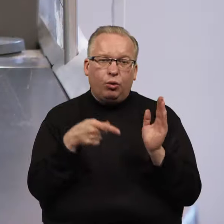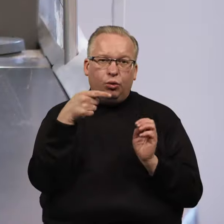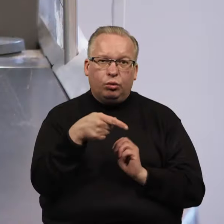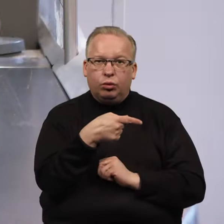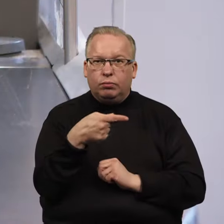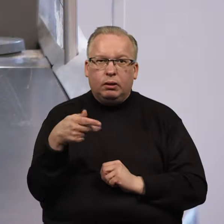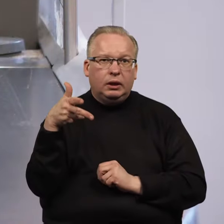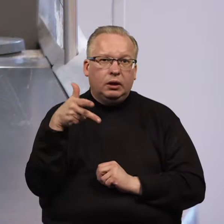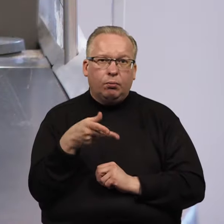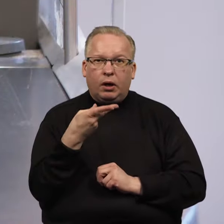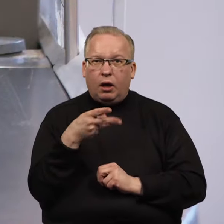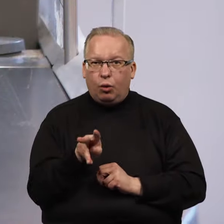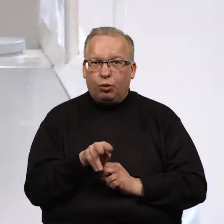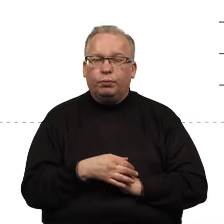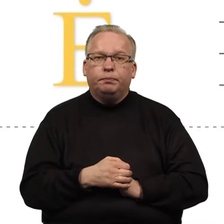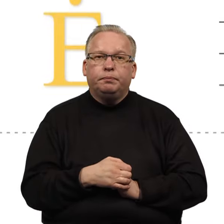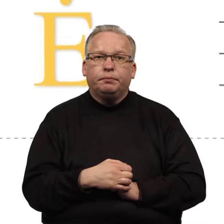iki 3000 eurų.